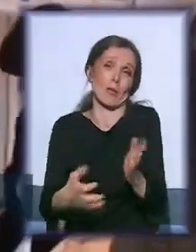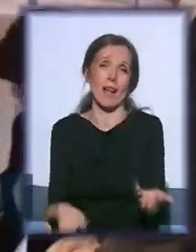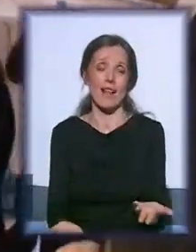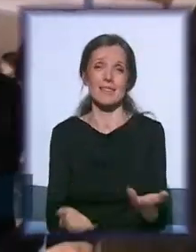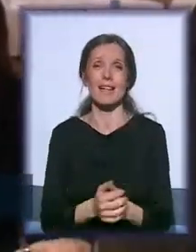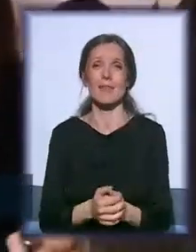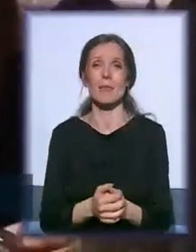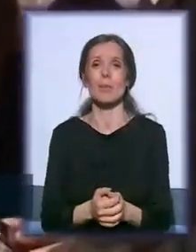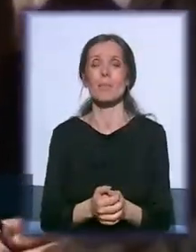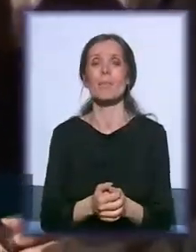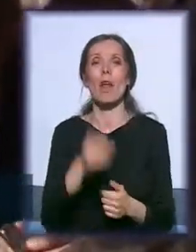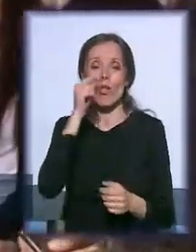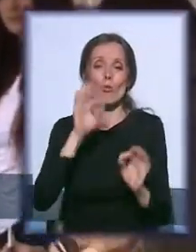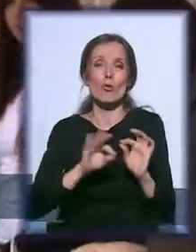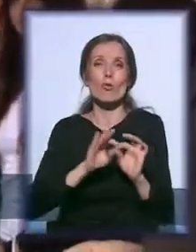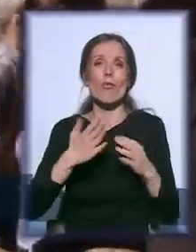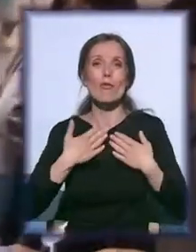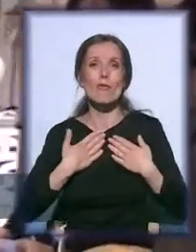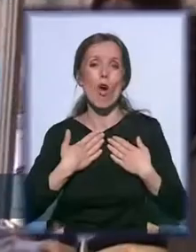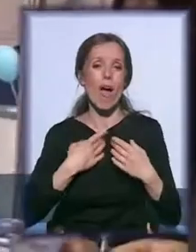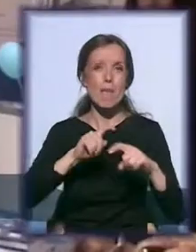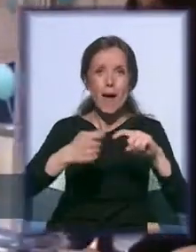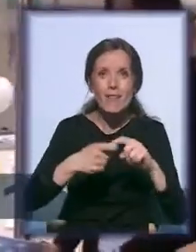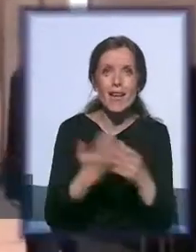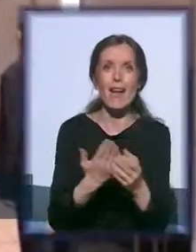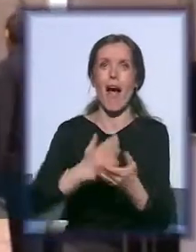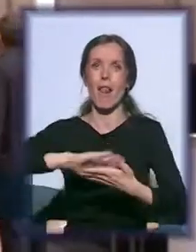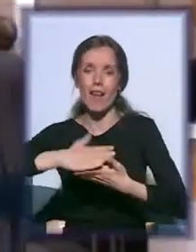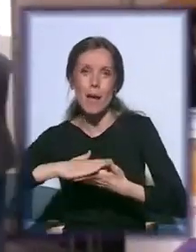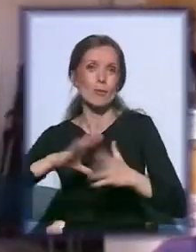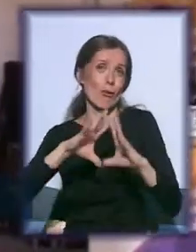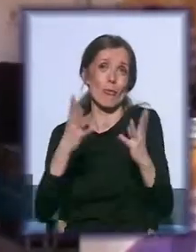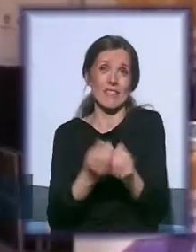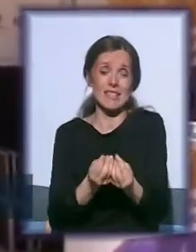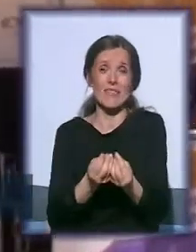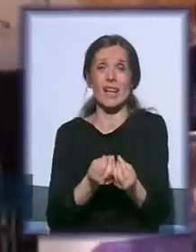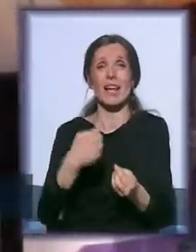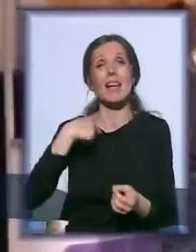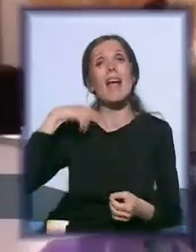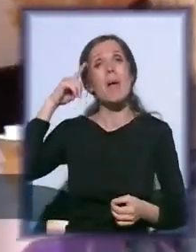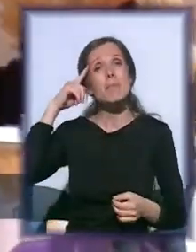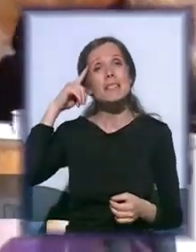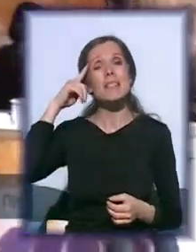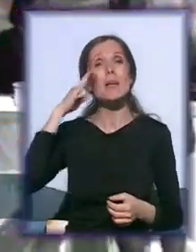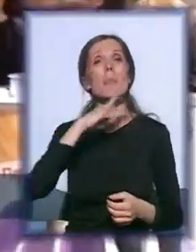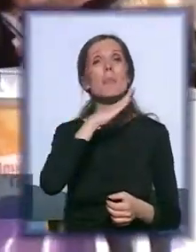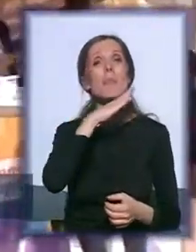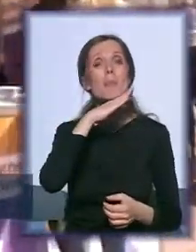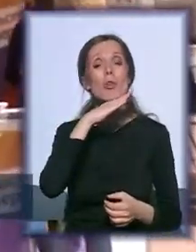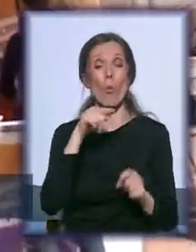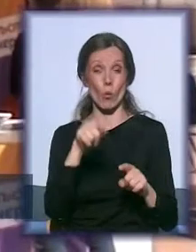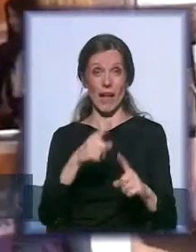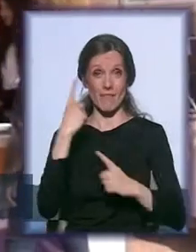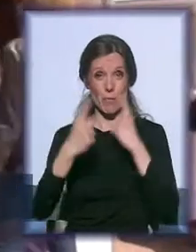sad ljudi čuvaju svoje prezentacijone materijale, laptopove, sve i mislim da je dosta u takvim